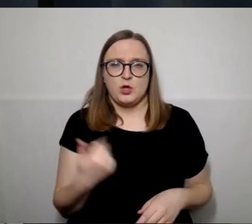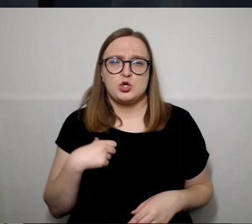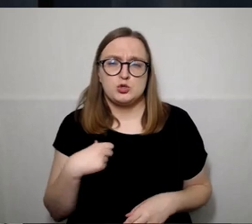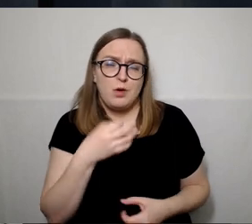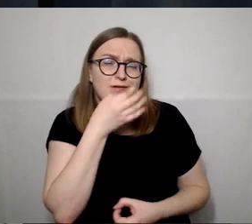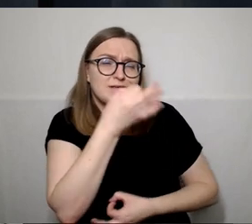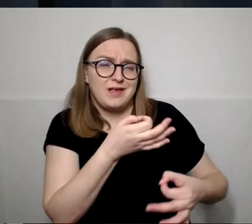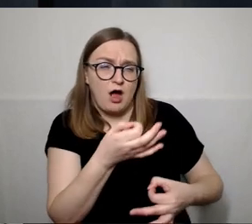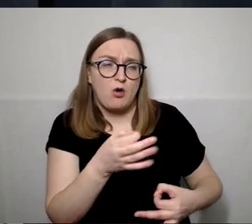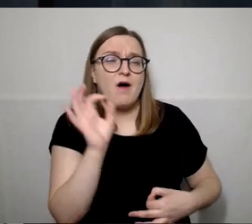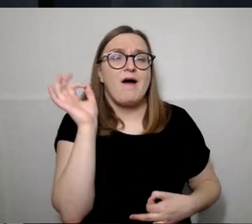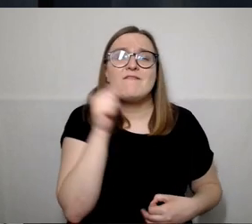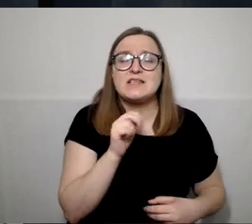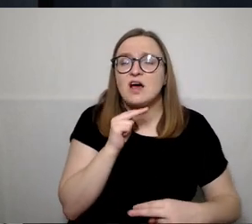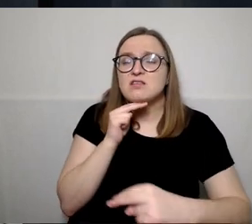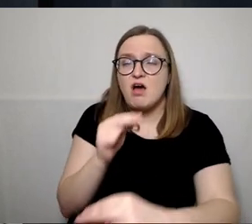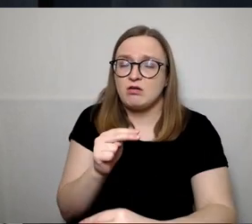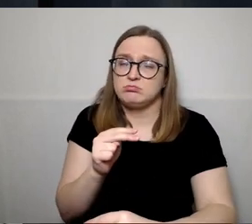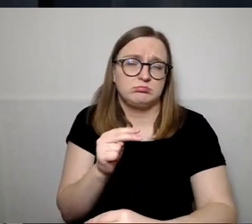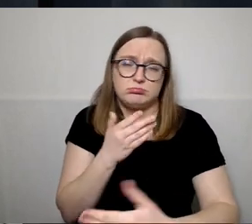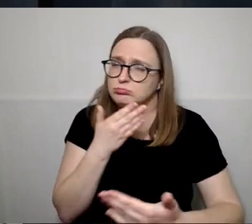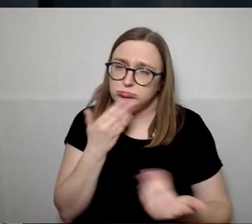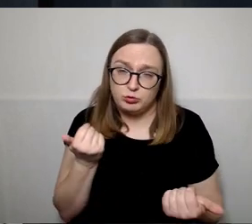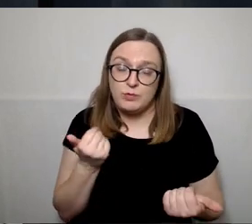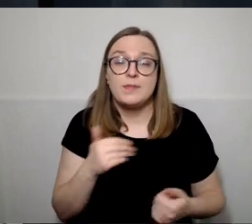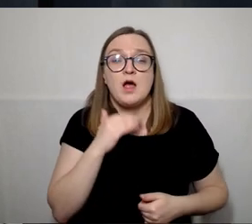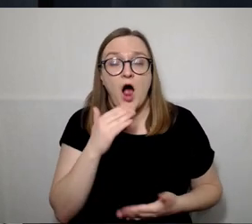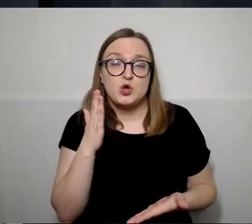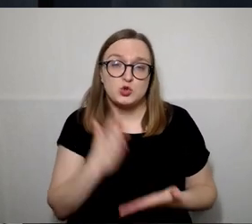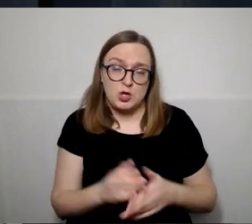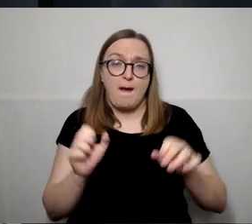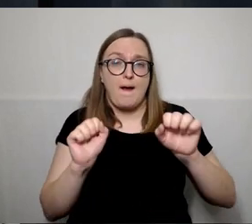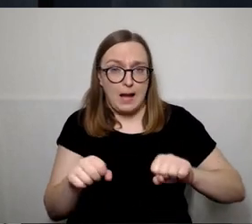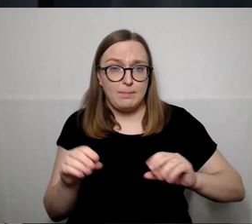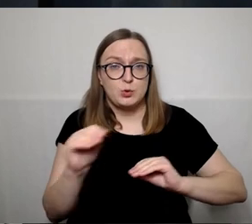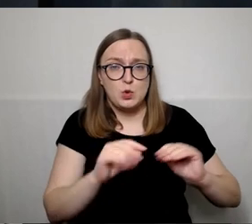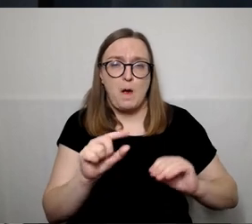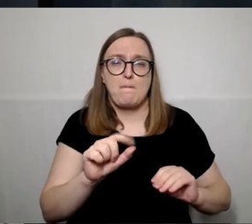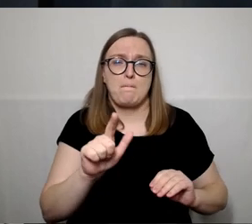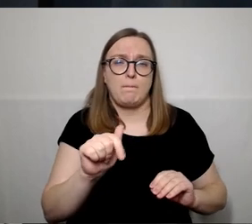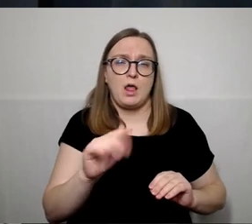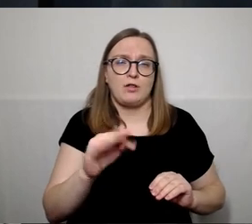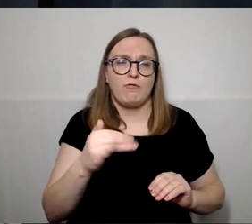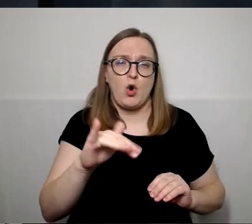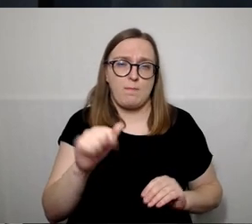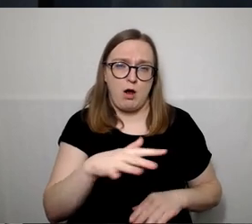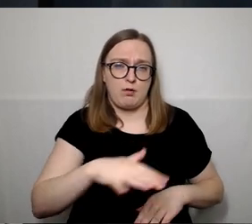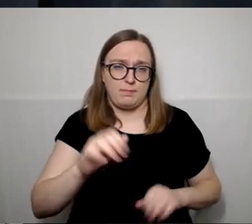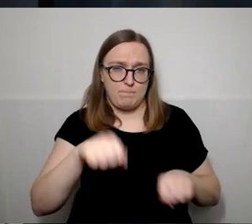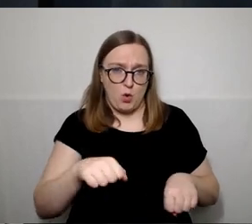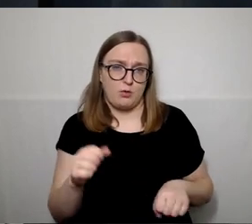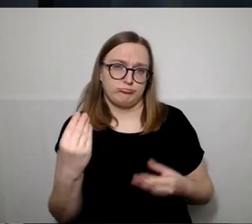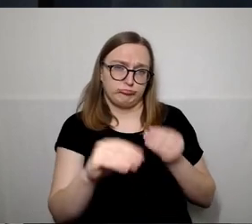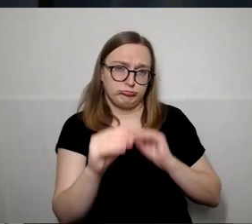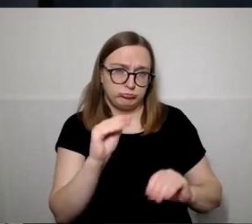Ir yra, aišku, ir platforma sukurta. Ir sutinku, kad ir valdantis nuvažiuoja, būna į